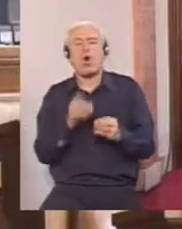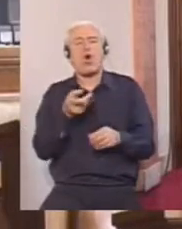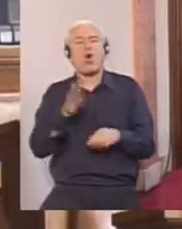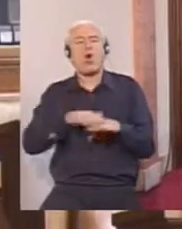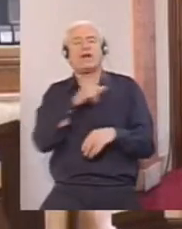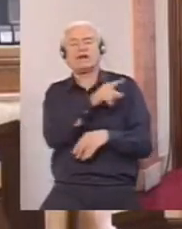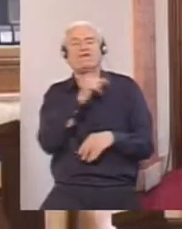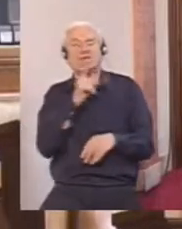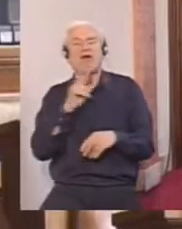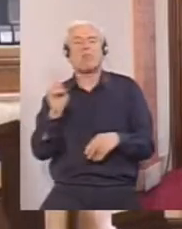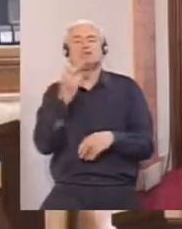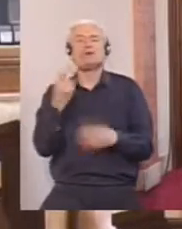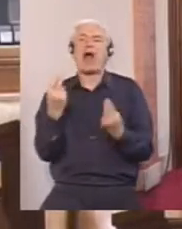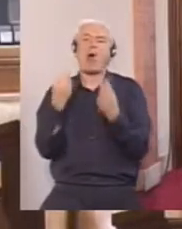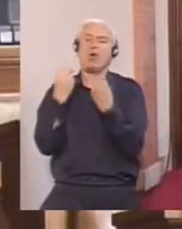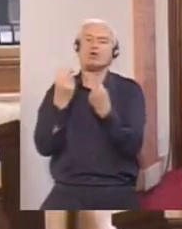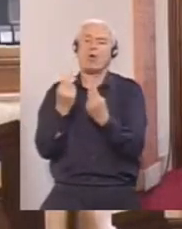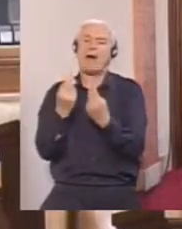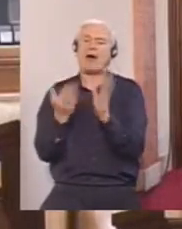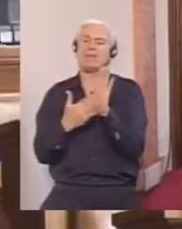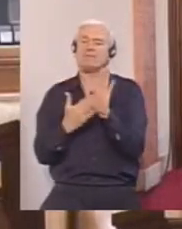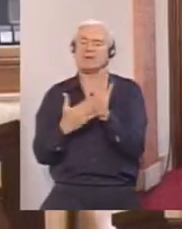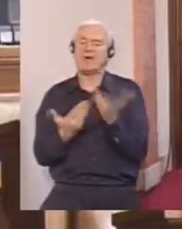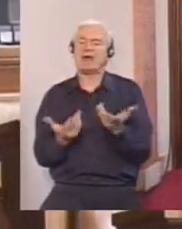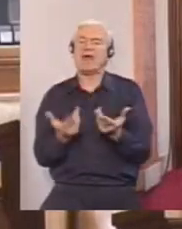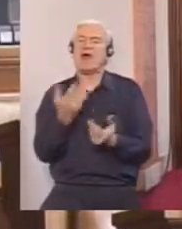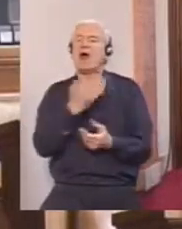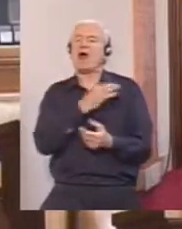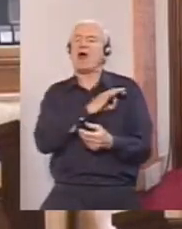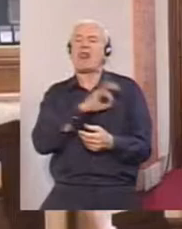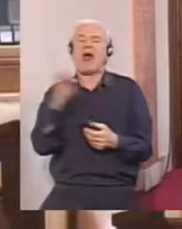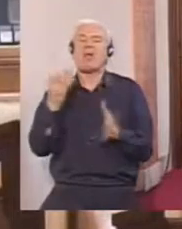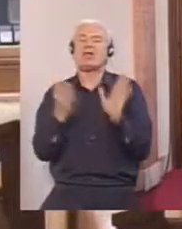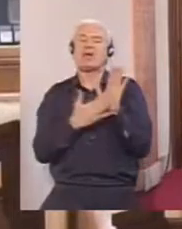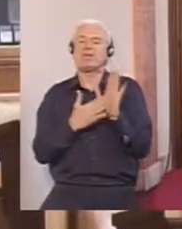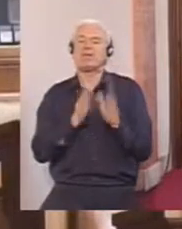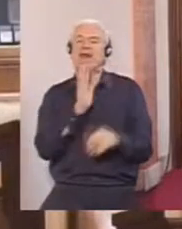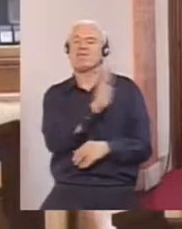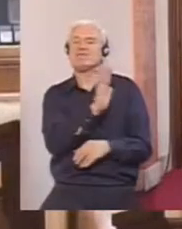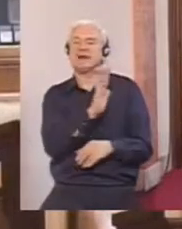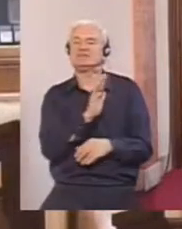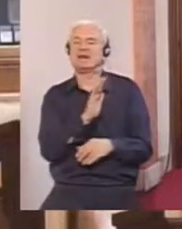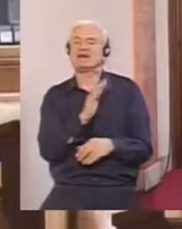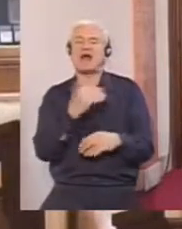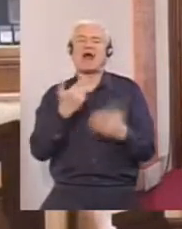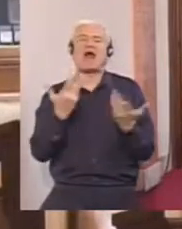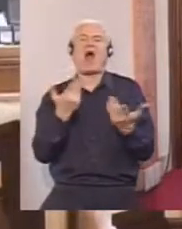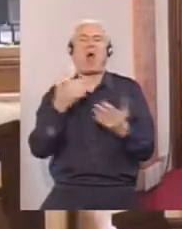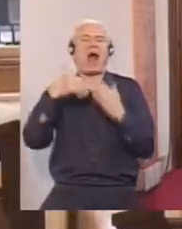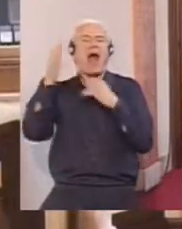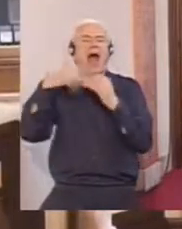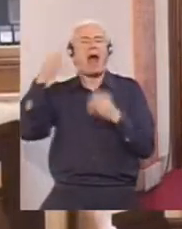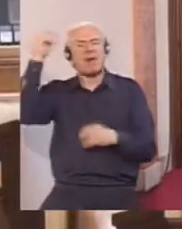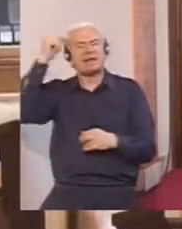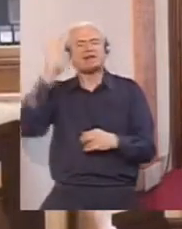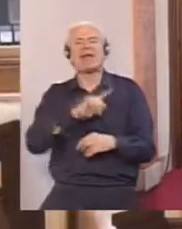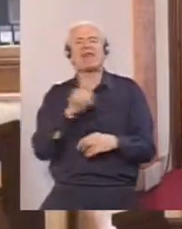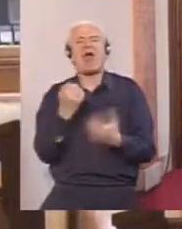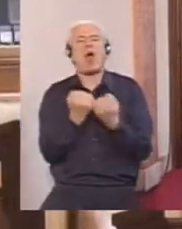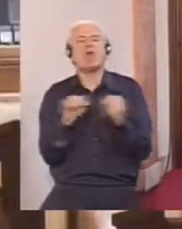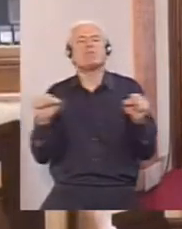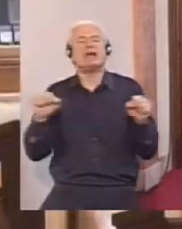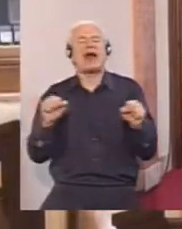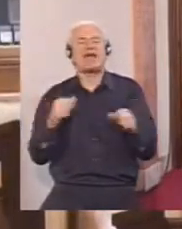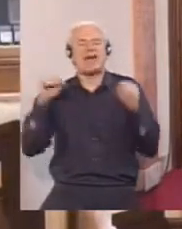pozivate kao ideal, ideal vaše, čak bih rekao, materske neoliberalne vlasti, nas